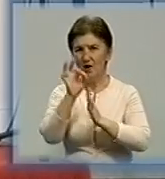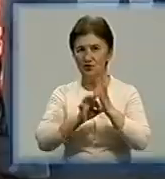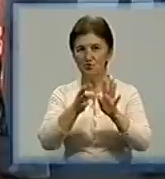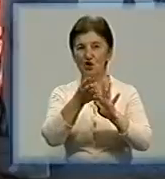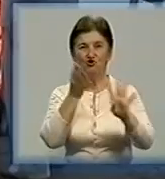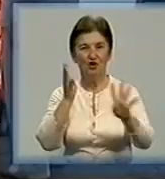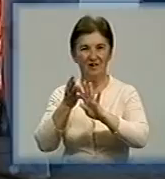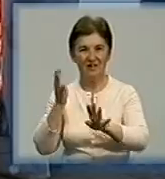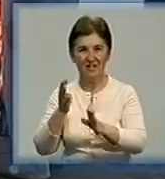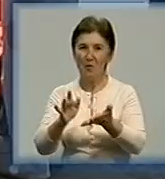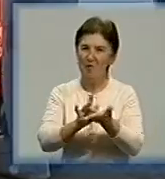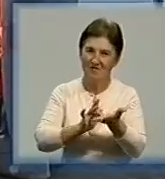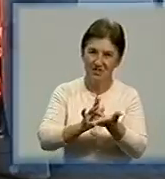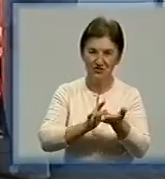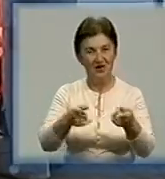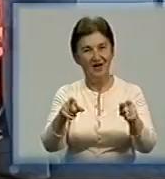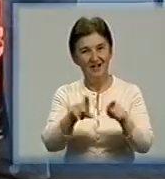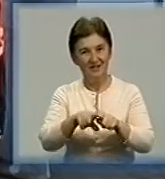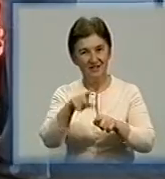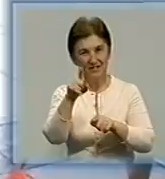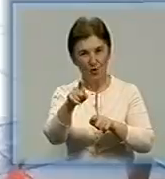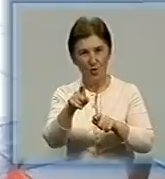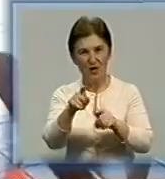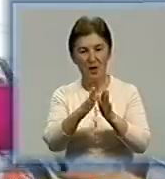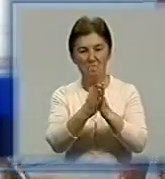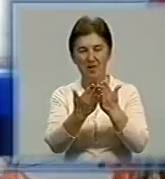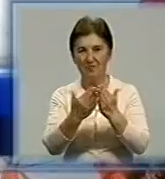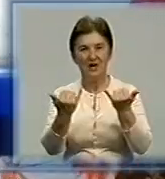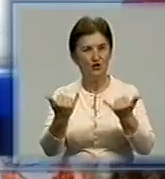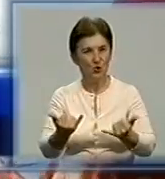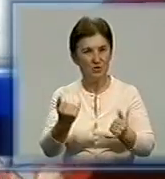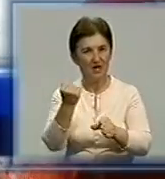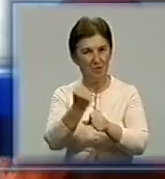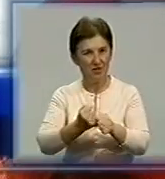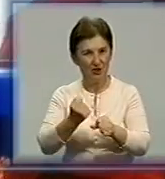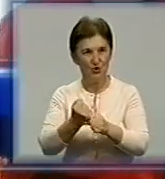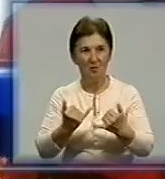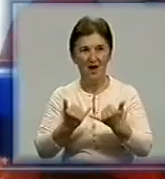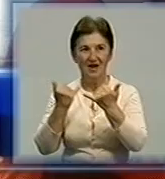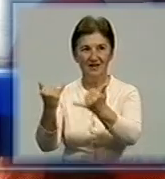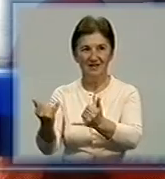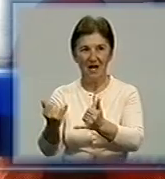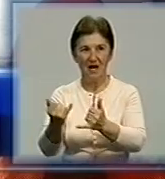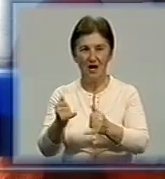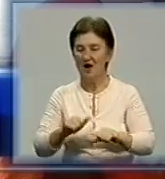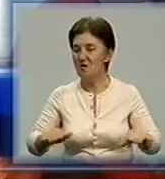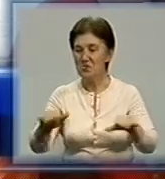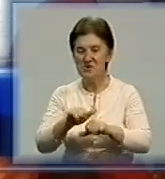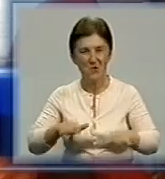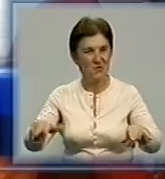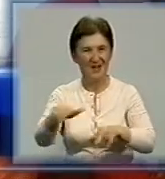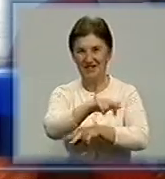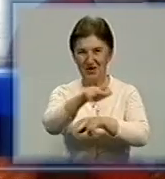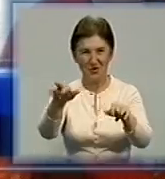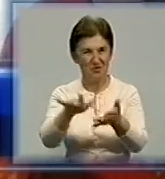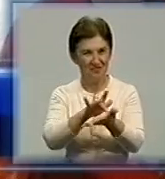охочих поворожити. Для них ось такі бібліопередбачення. Ми сьогодні працюємо на бібліотеку, не ходимо нікуди, гадаємо. Ми